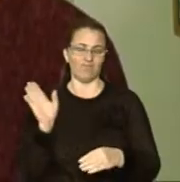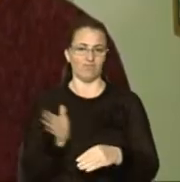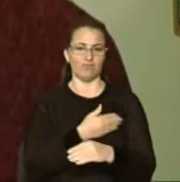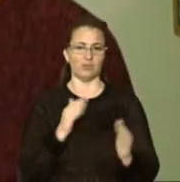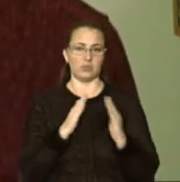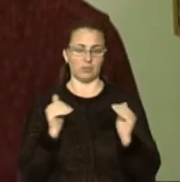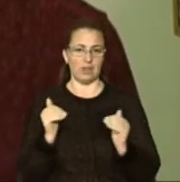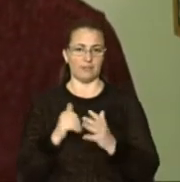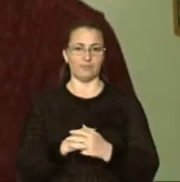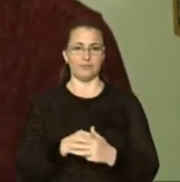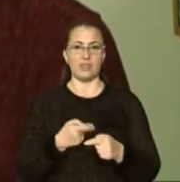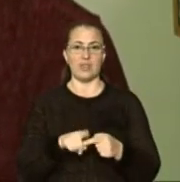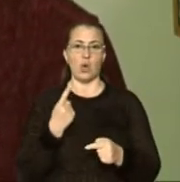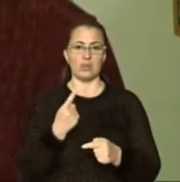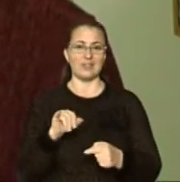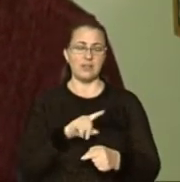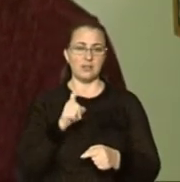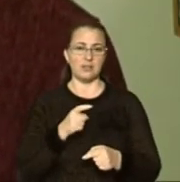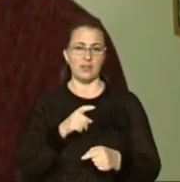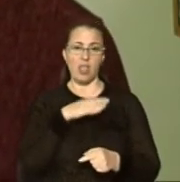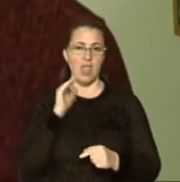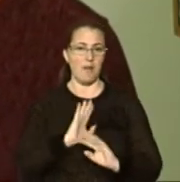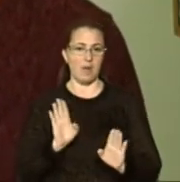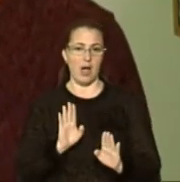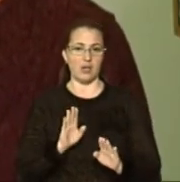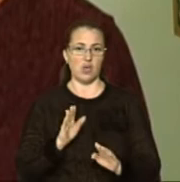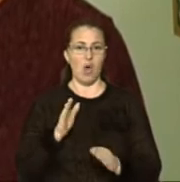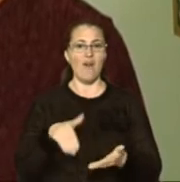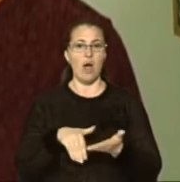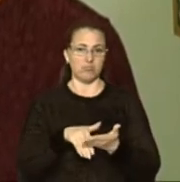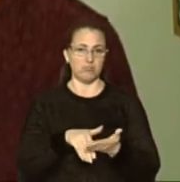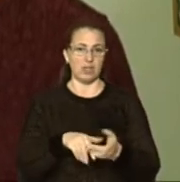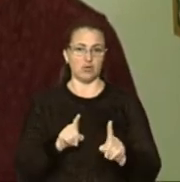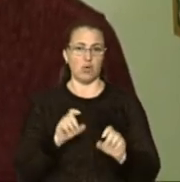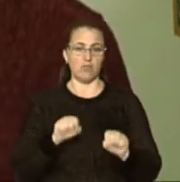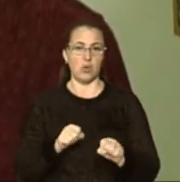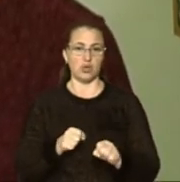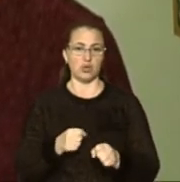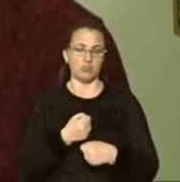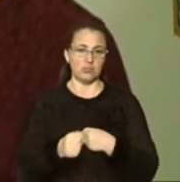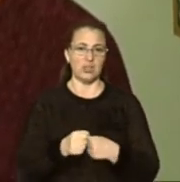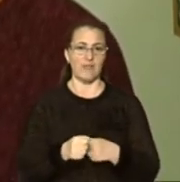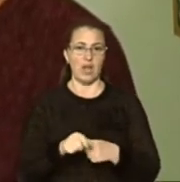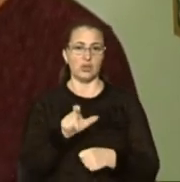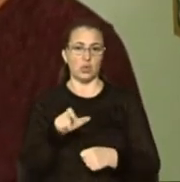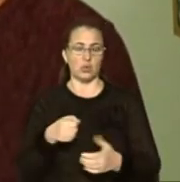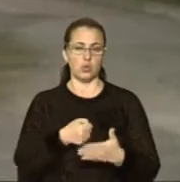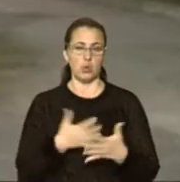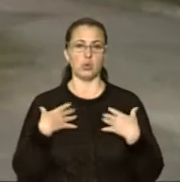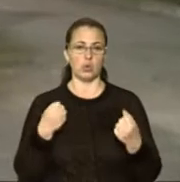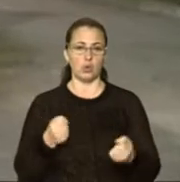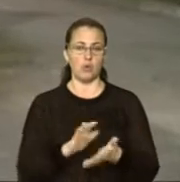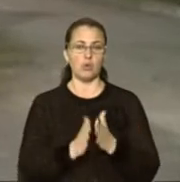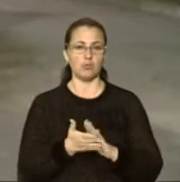є той один з небагатьох методів, які можуть насправді спонукати населення до здорового способу життя.